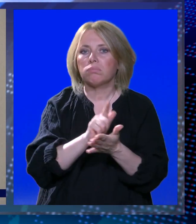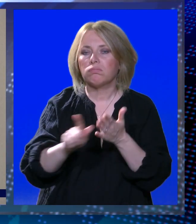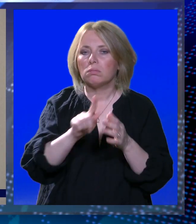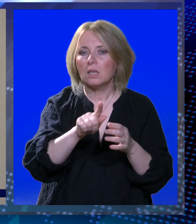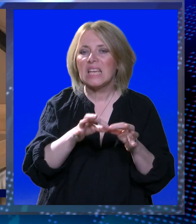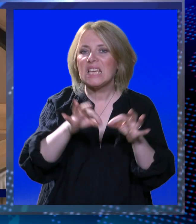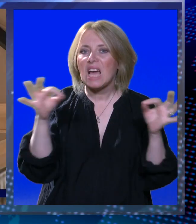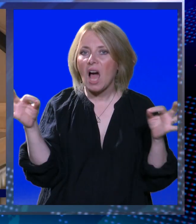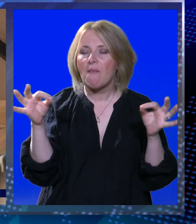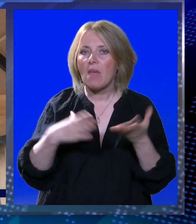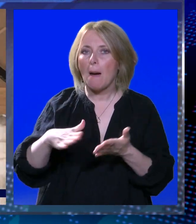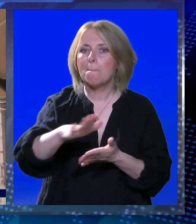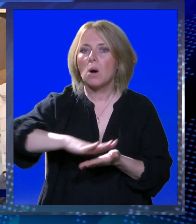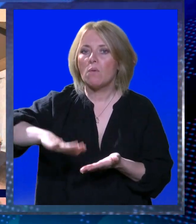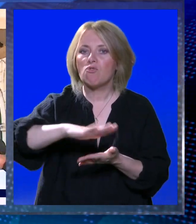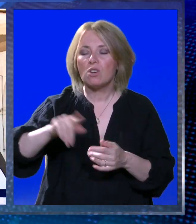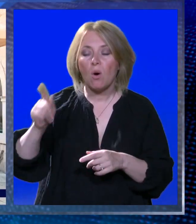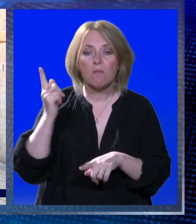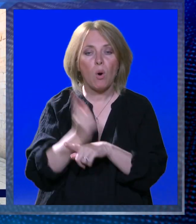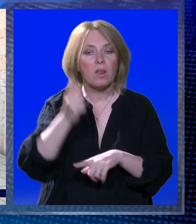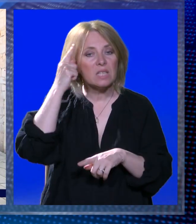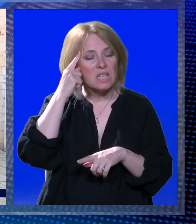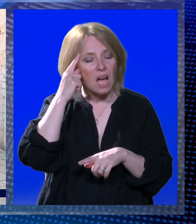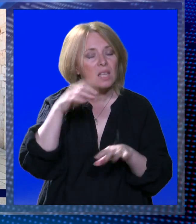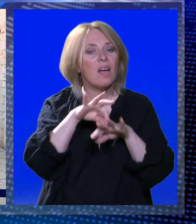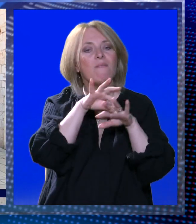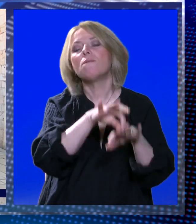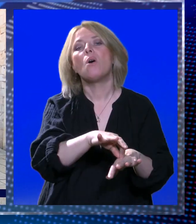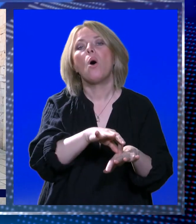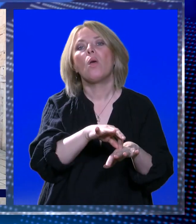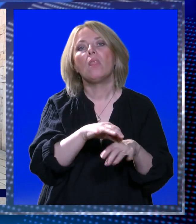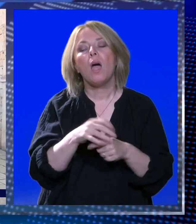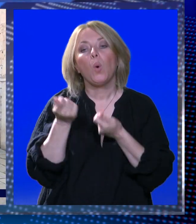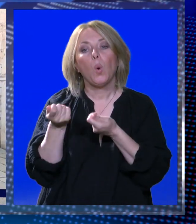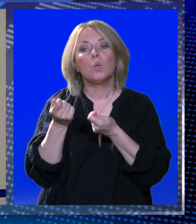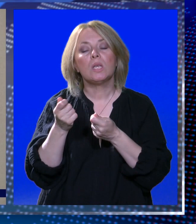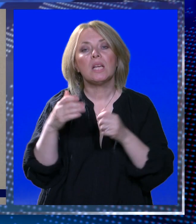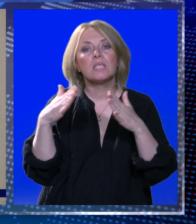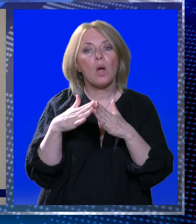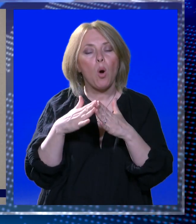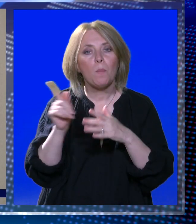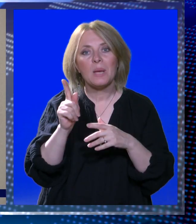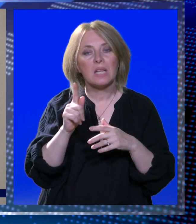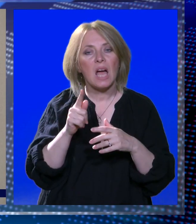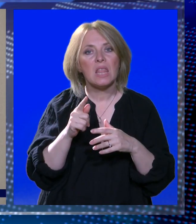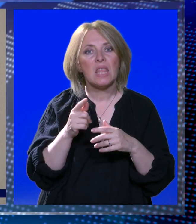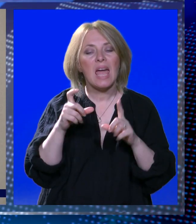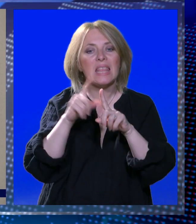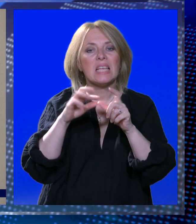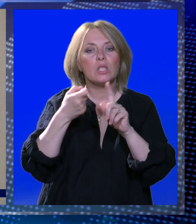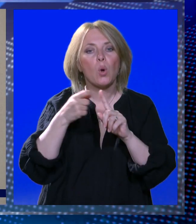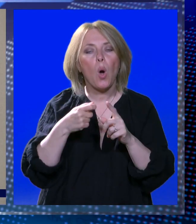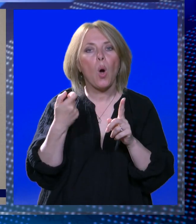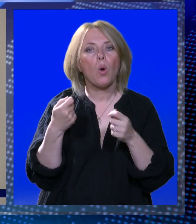javnom prostoru, njihovo pravo. Oni moraju znati da vode u gostiteljski objekt, ne Disko klub. Priče o žamoru i ostale